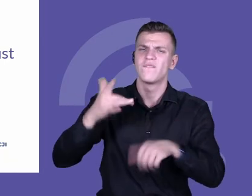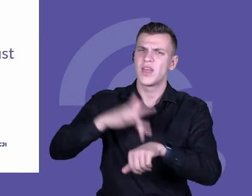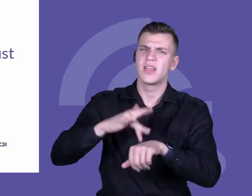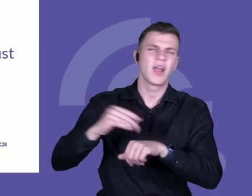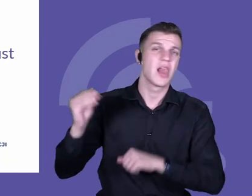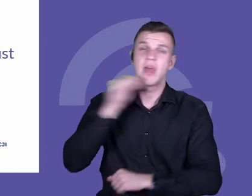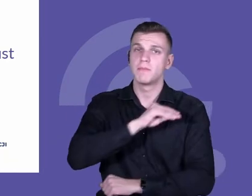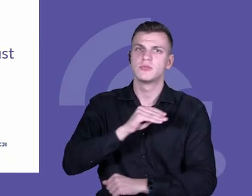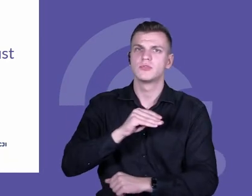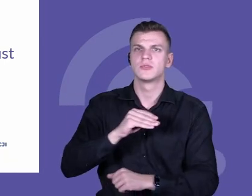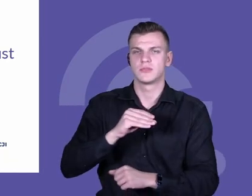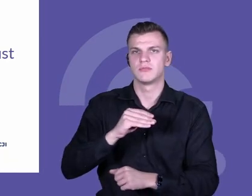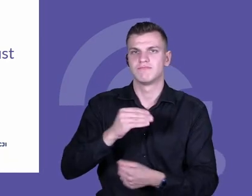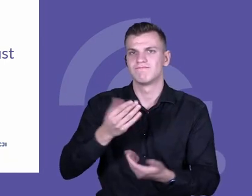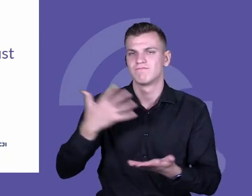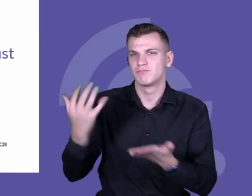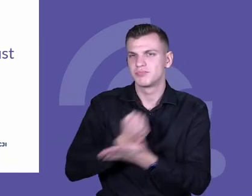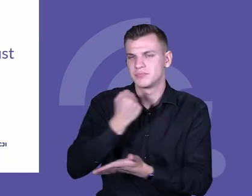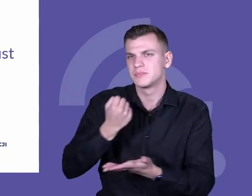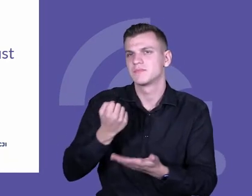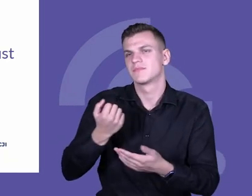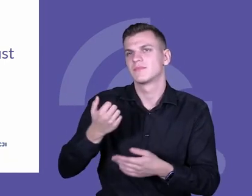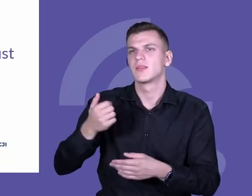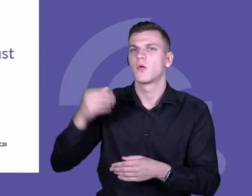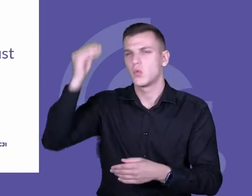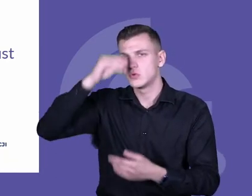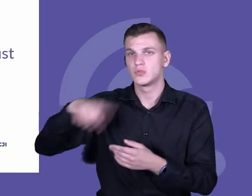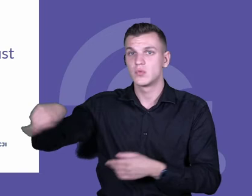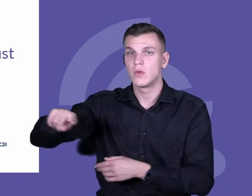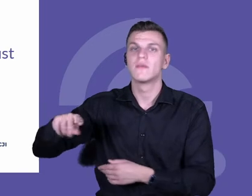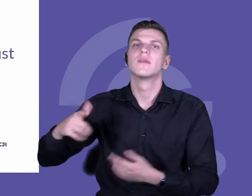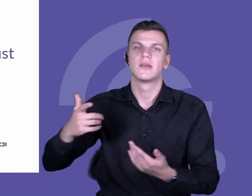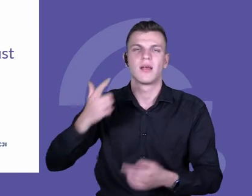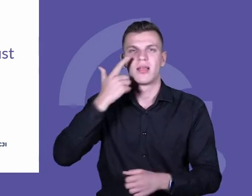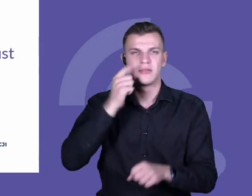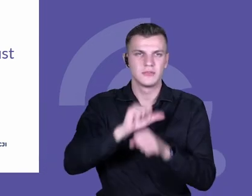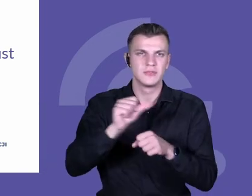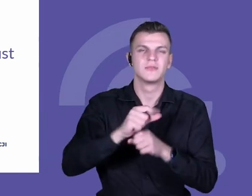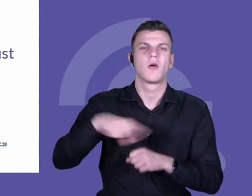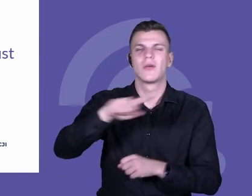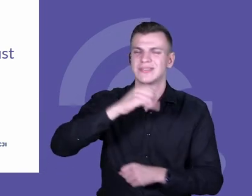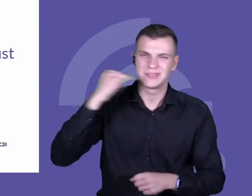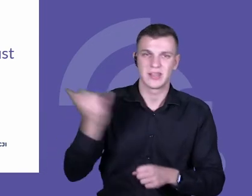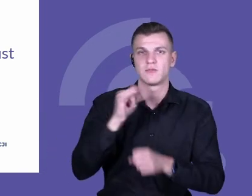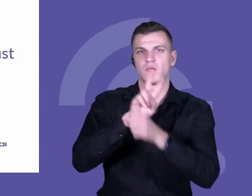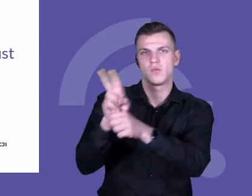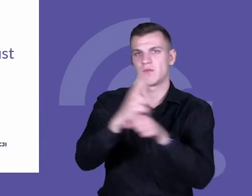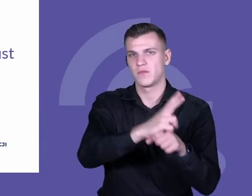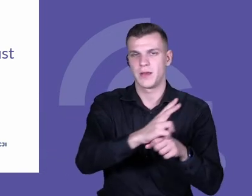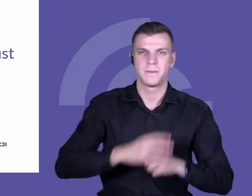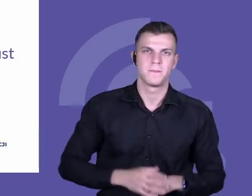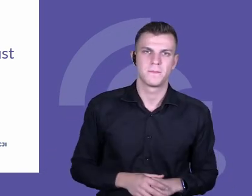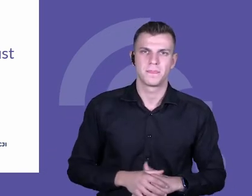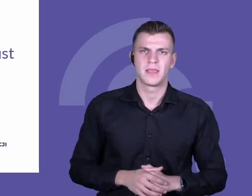wyniki w regionach, gdzie osiąga się wysokie wyniki. Jako część polityki działania kilka krajów